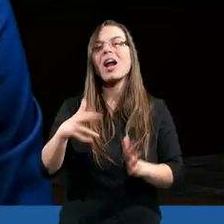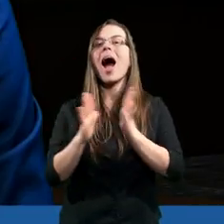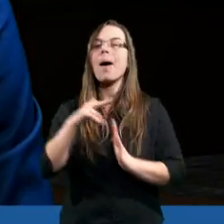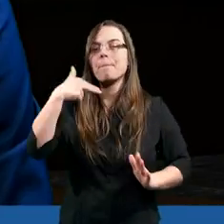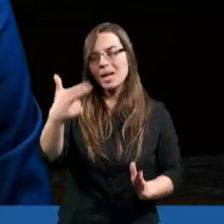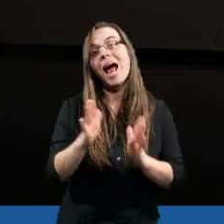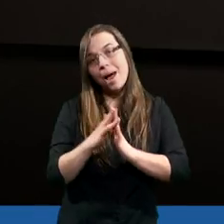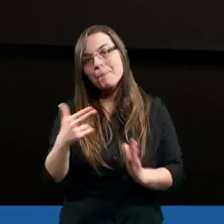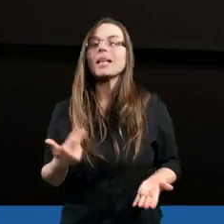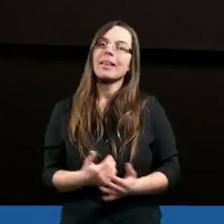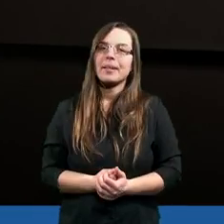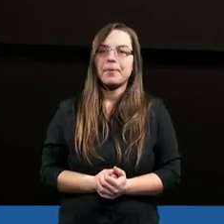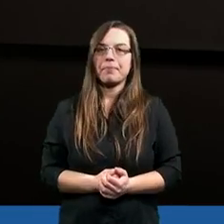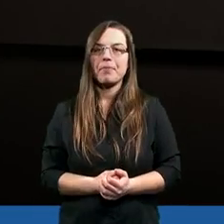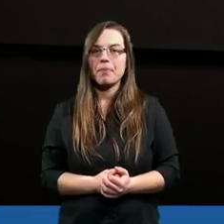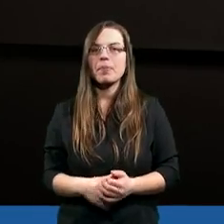Amen.